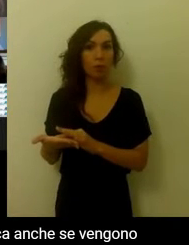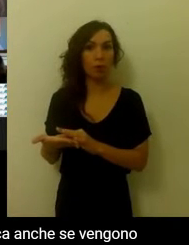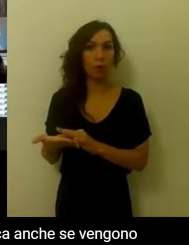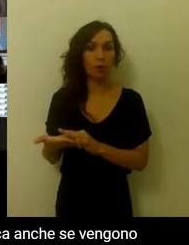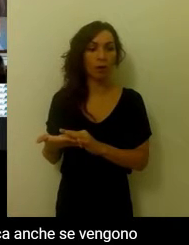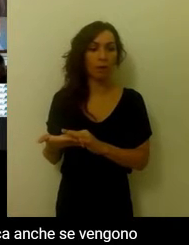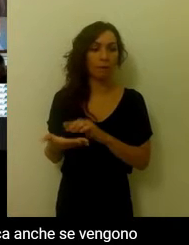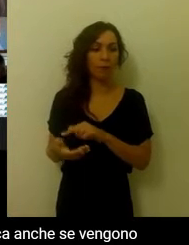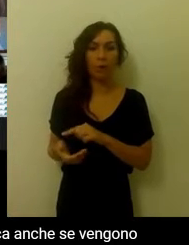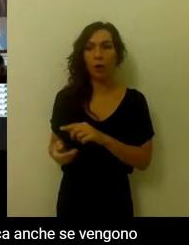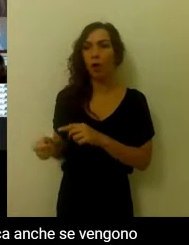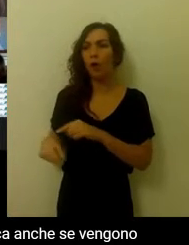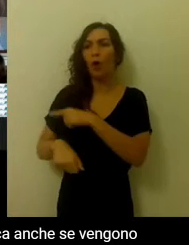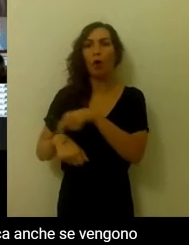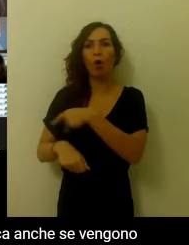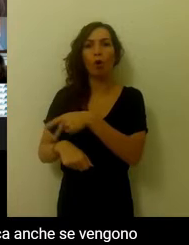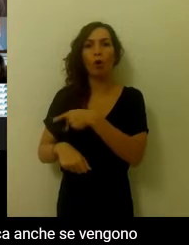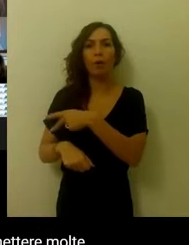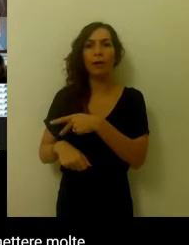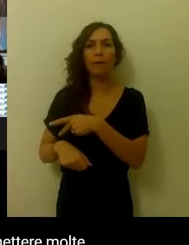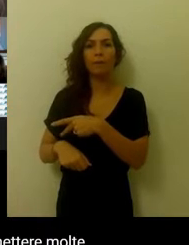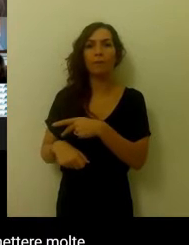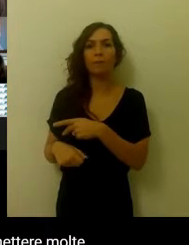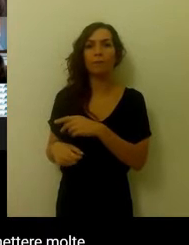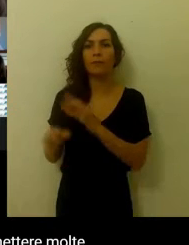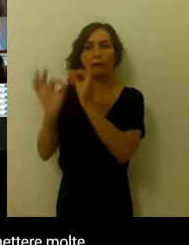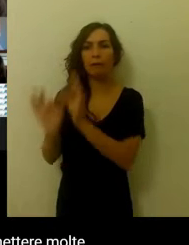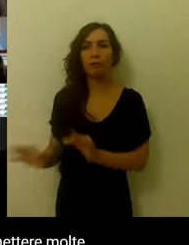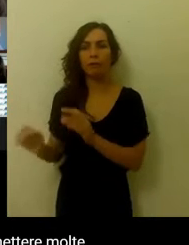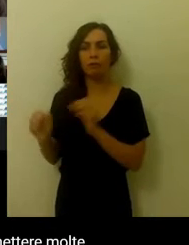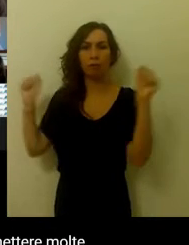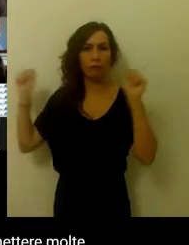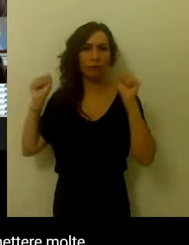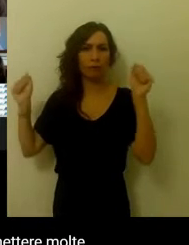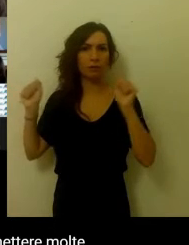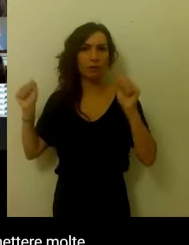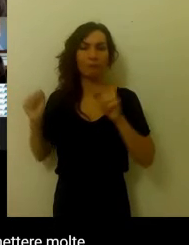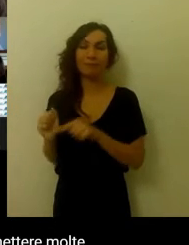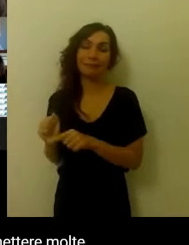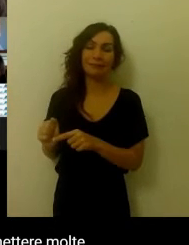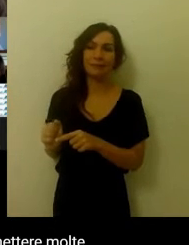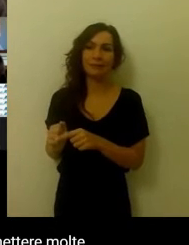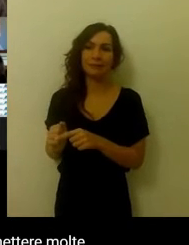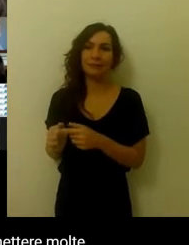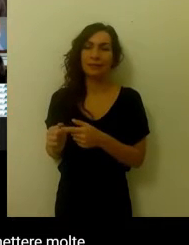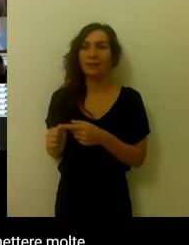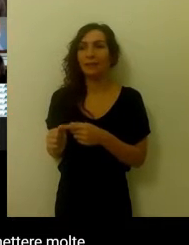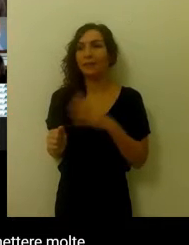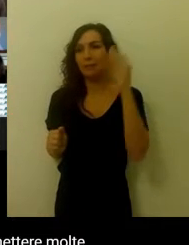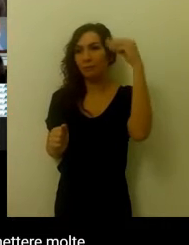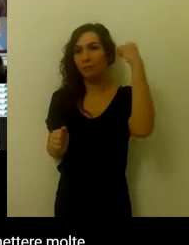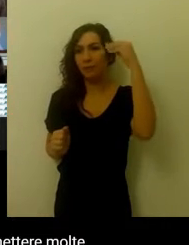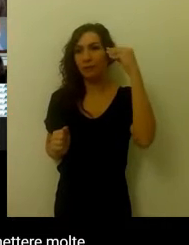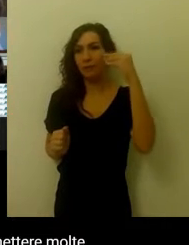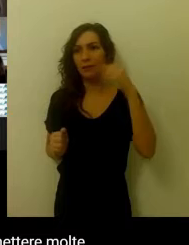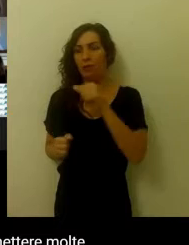ore di educazione fisica, che se vengono sempre considerate un po' l'ultima ruota del carro,